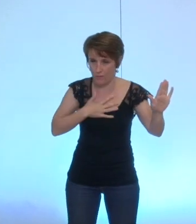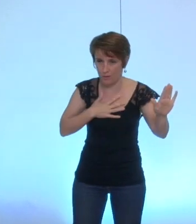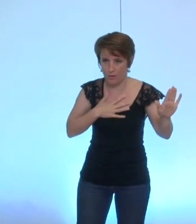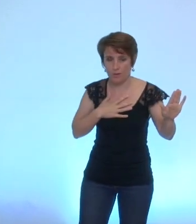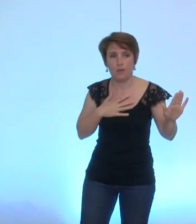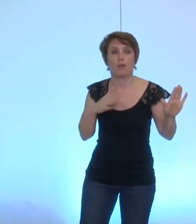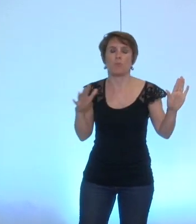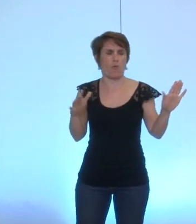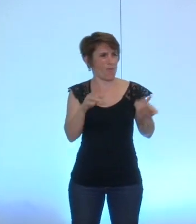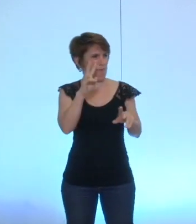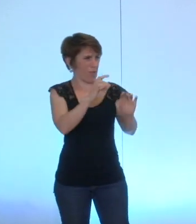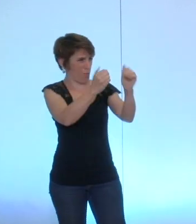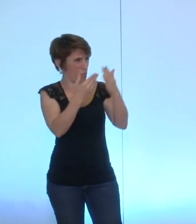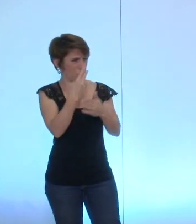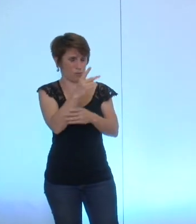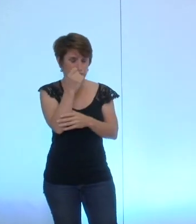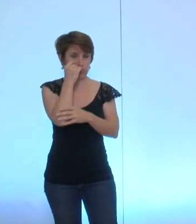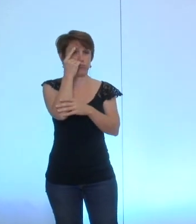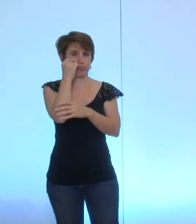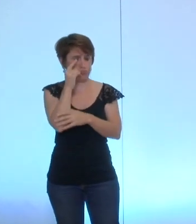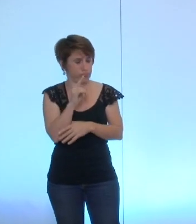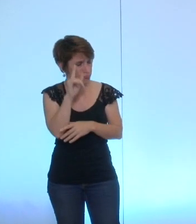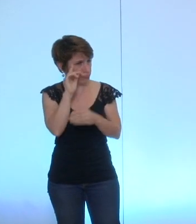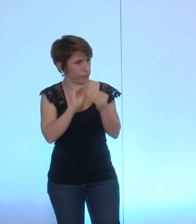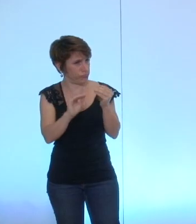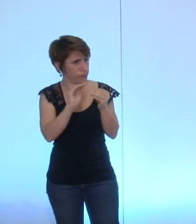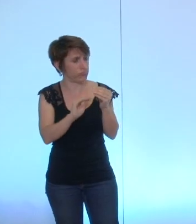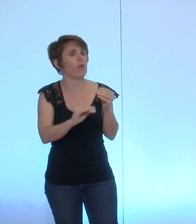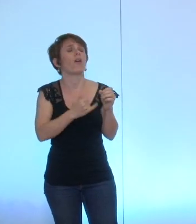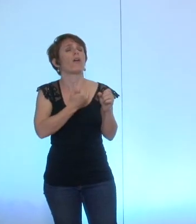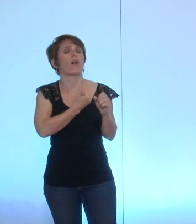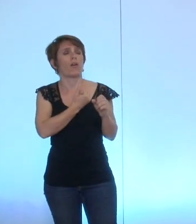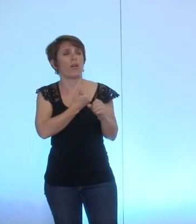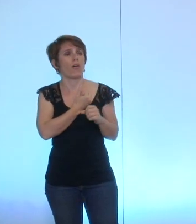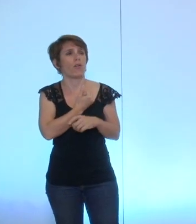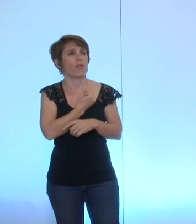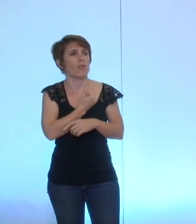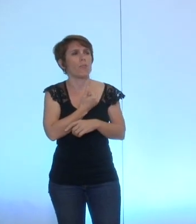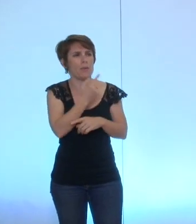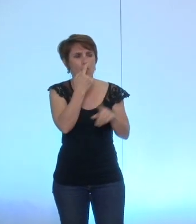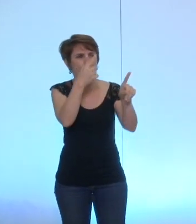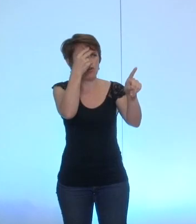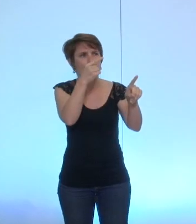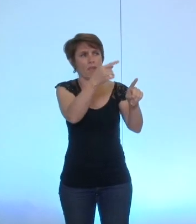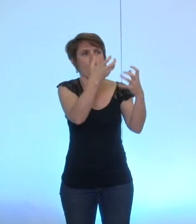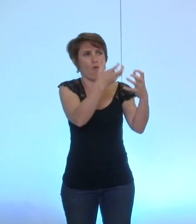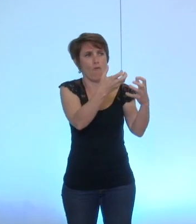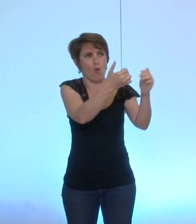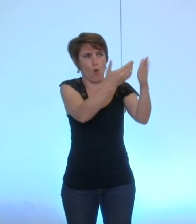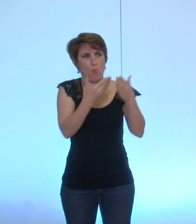m'étonne dans sa proposition mais je comprends bien que vous cherchez à me mettre en cohérence avec mes actes vous ne manquerez pas de le faire j'imagine par la